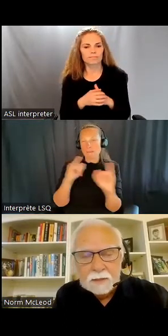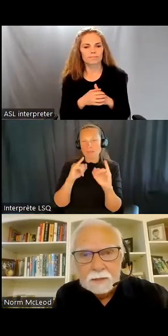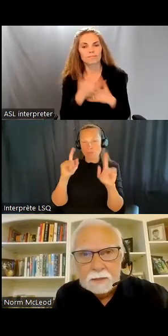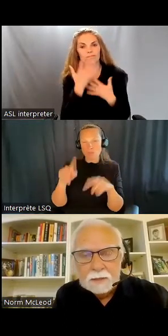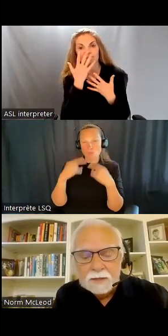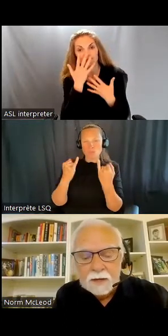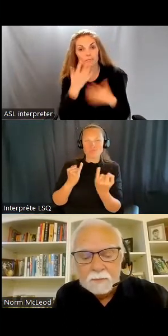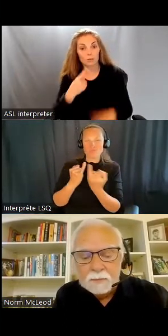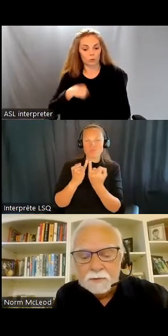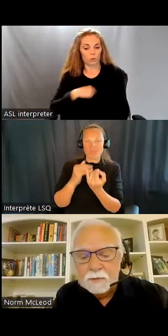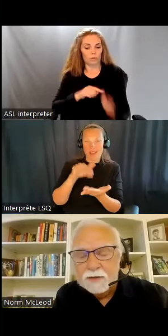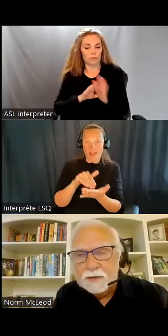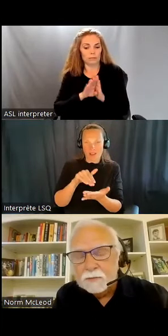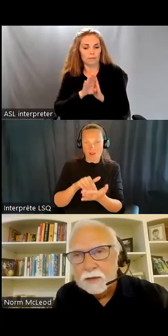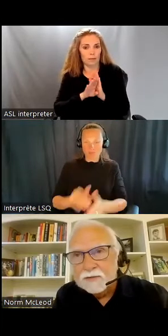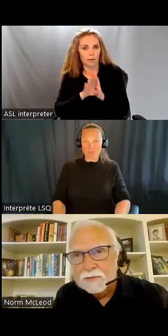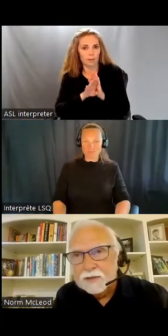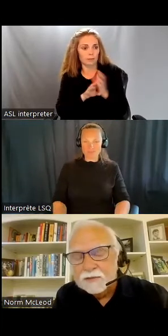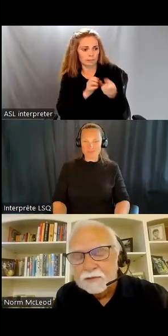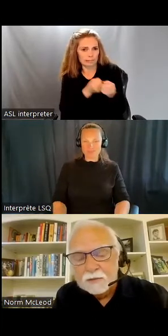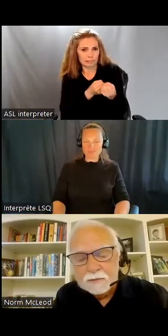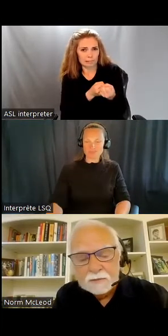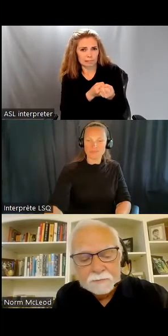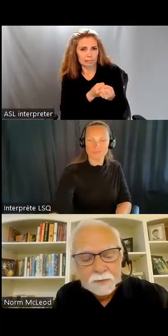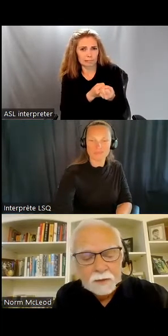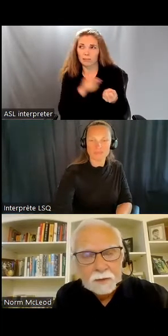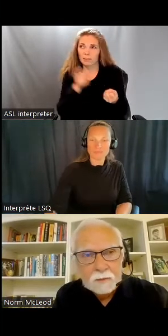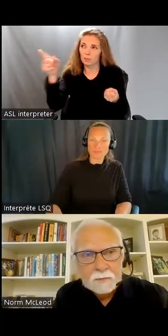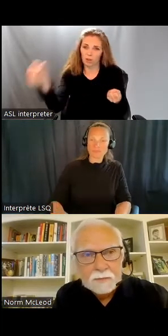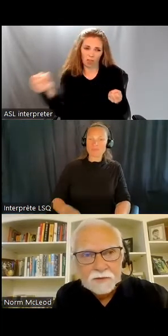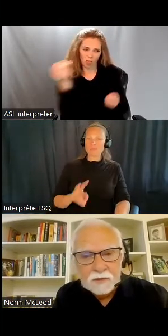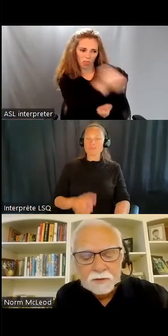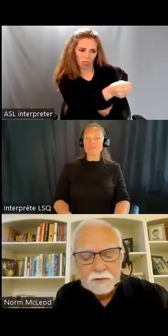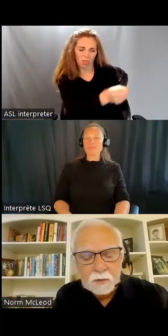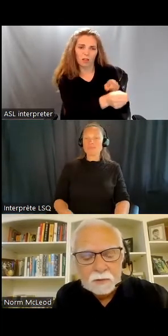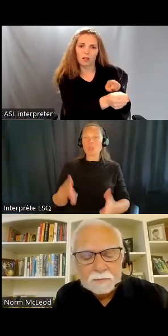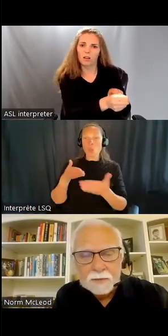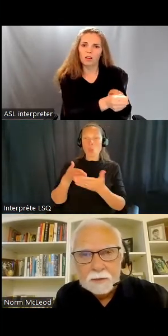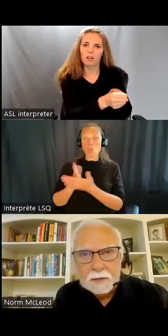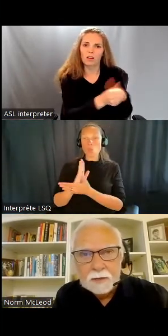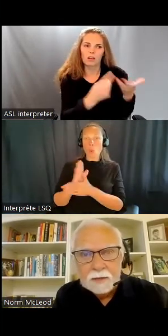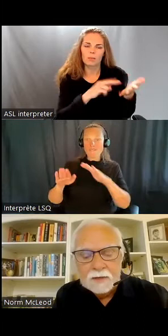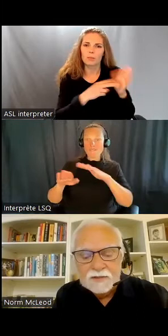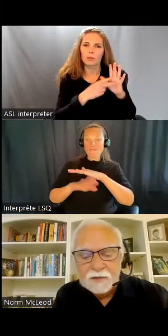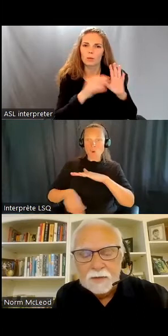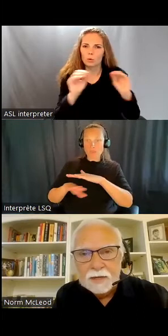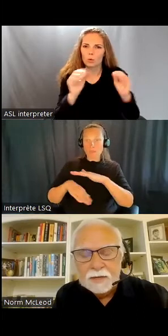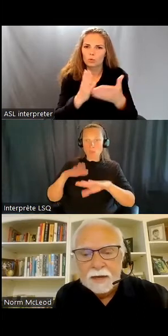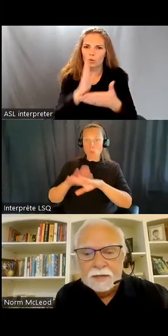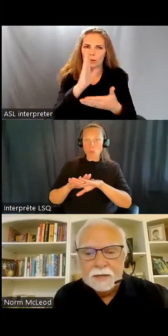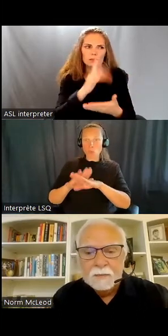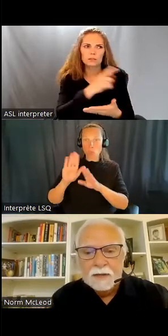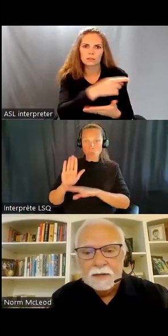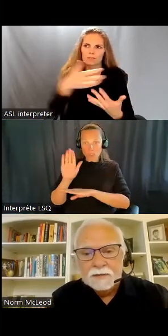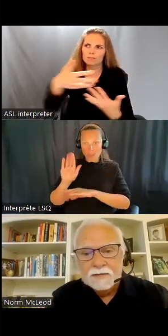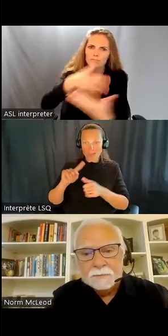pour aider les gens à vivre dans la communauté les privent de leurs droits fondamentaux de citoyenneté, de contrôle personnel, de